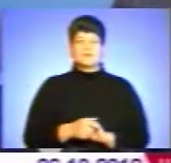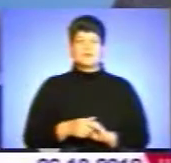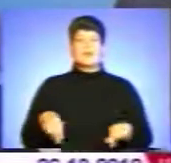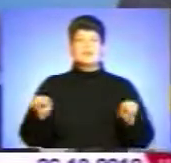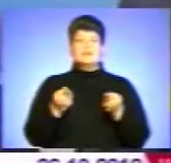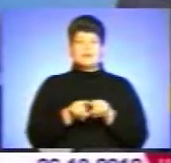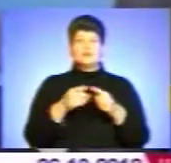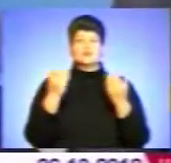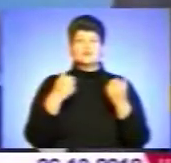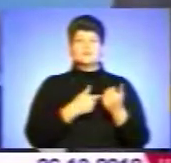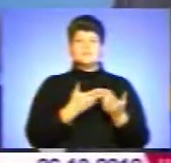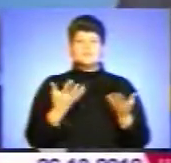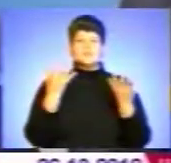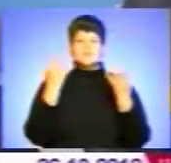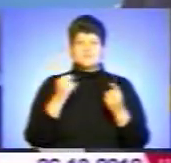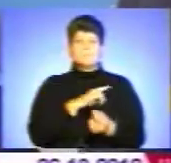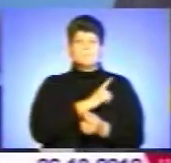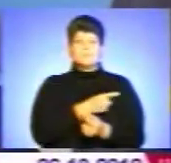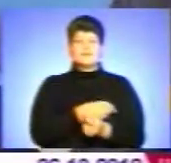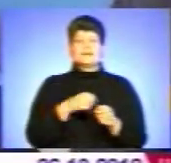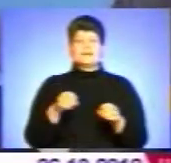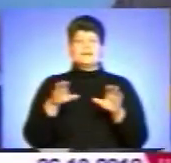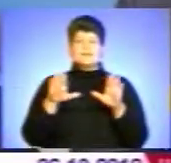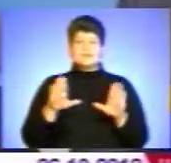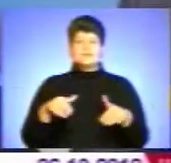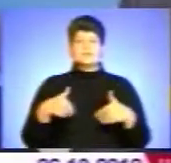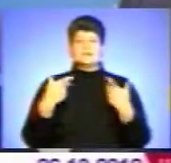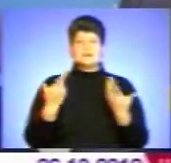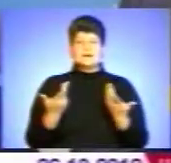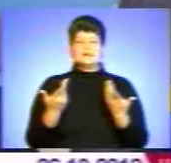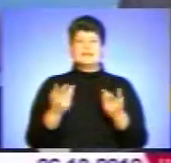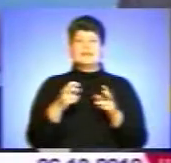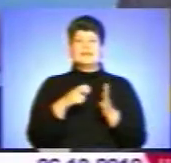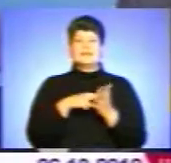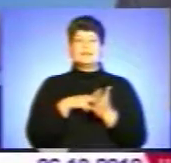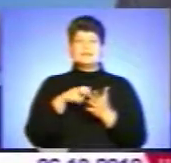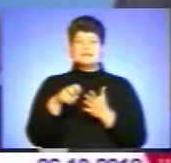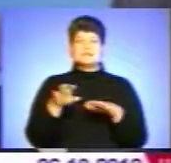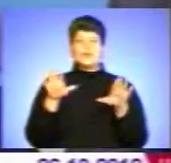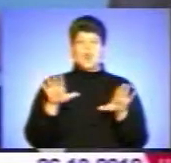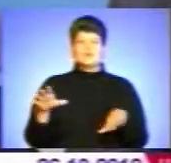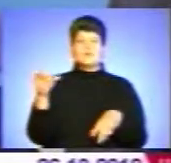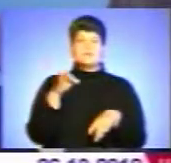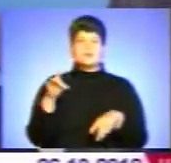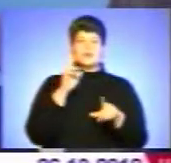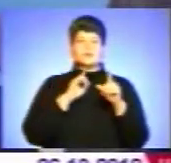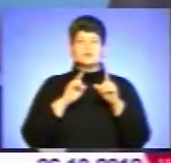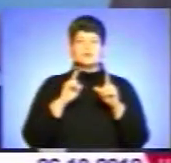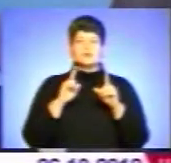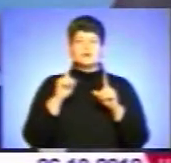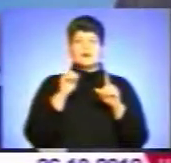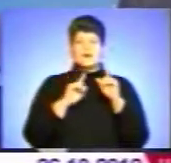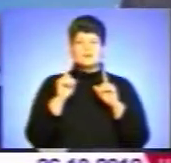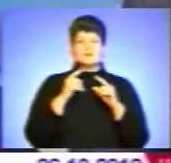посилили рішення Тернопільської обласної ради, надіслали такий лист головам районних рад про те, щоб вони до 26 жовтня